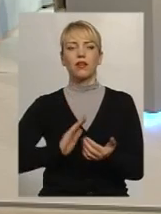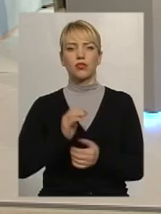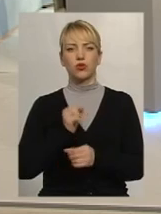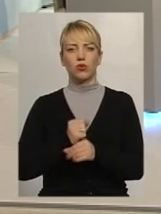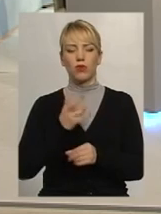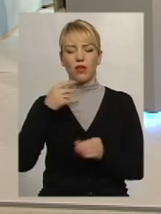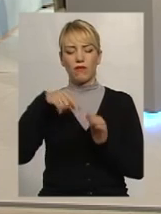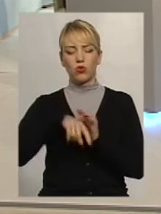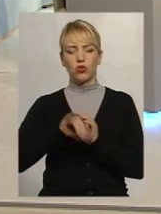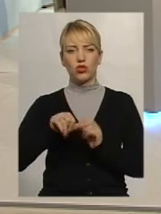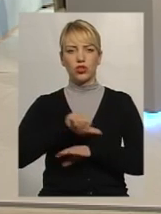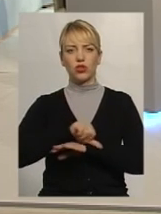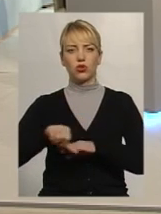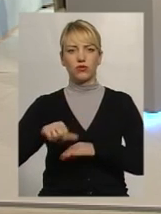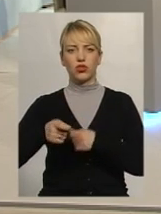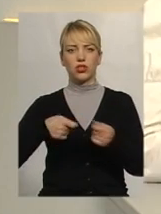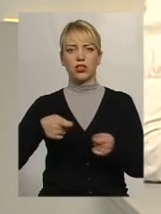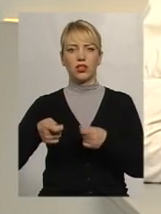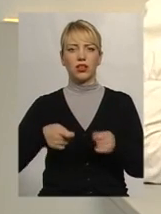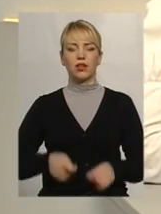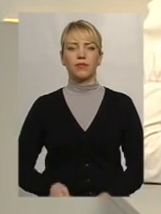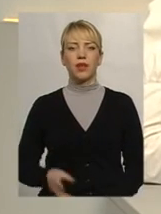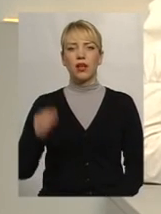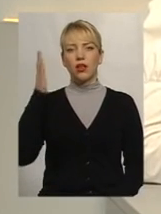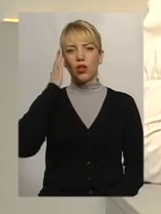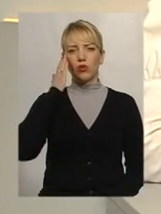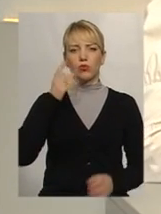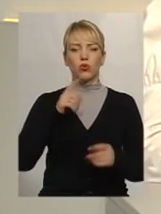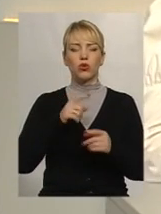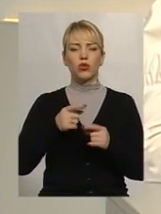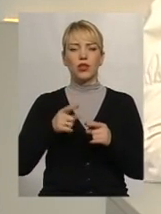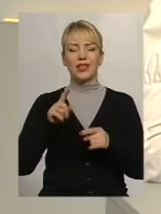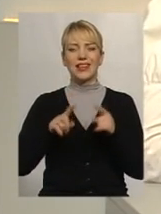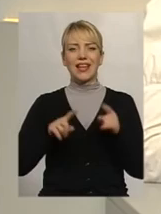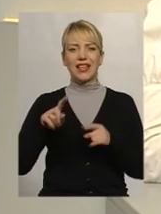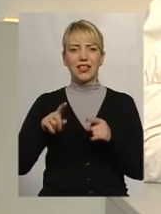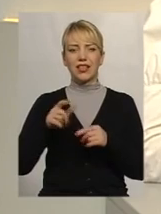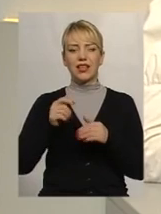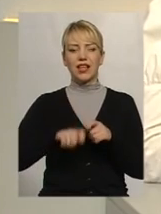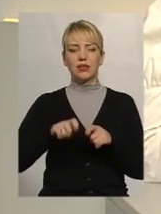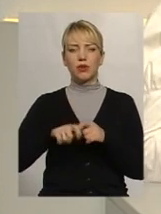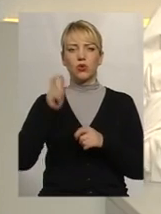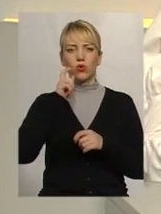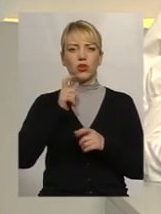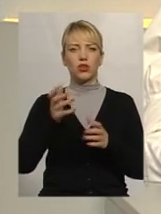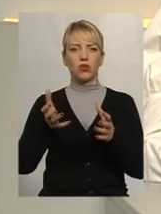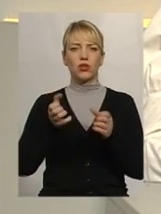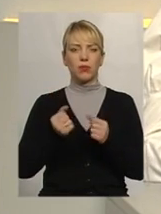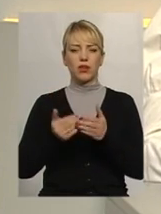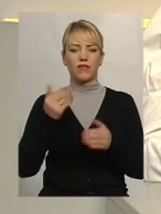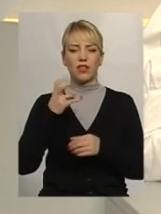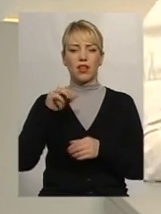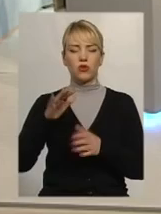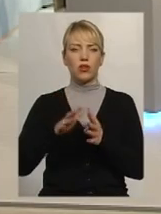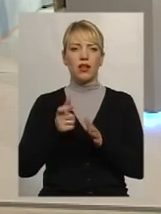внутрішніх і зовнішніх ринках. На думку деяких експертів, Україна отримує найбільшу в історії НАТО допомогу. Ця найбільша